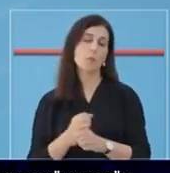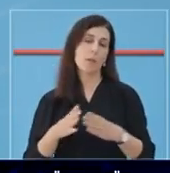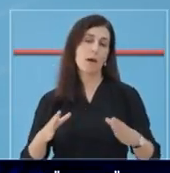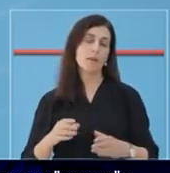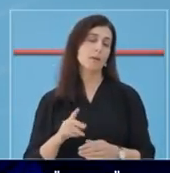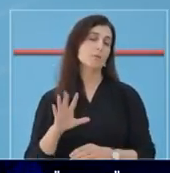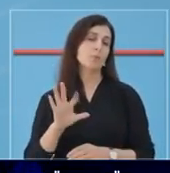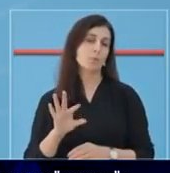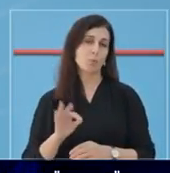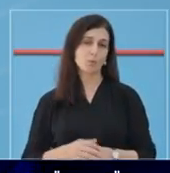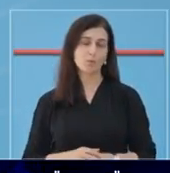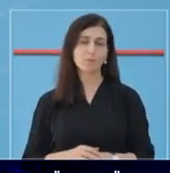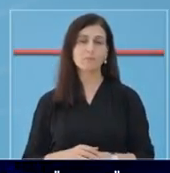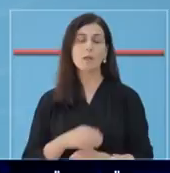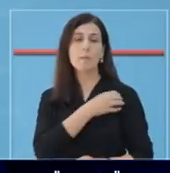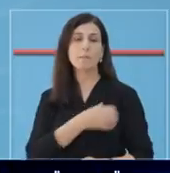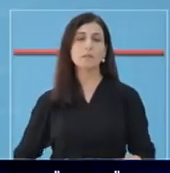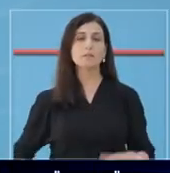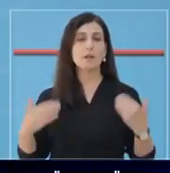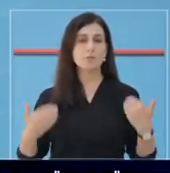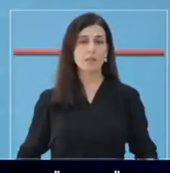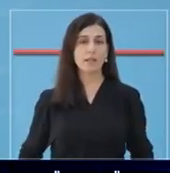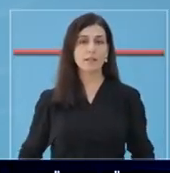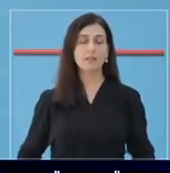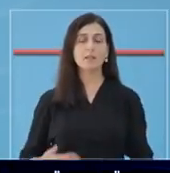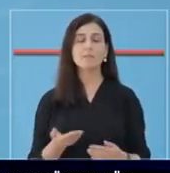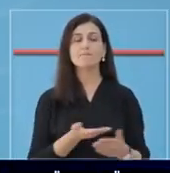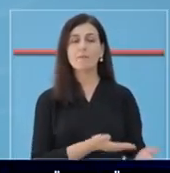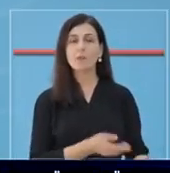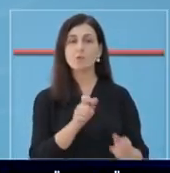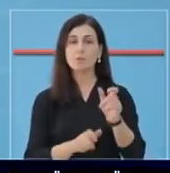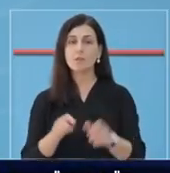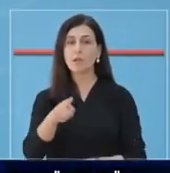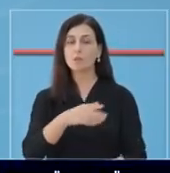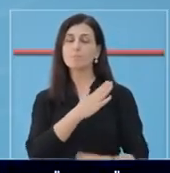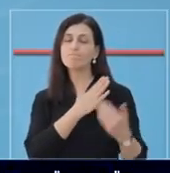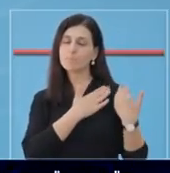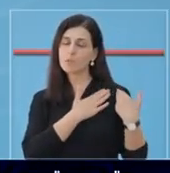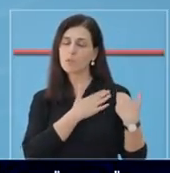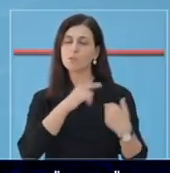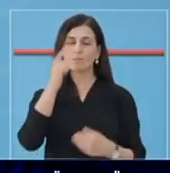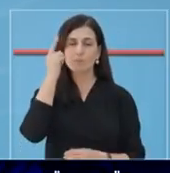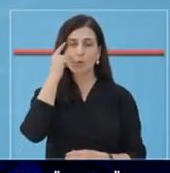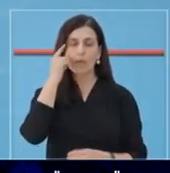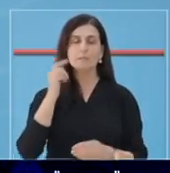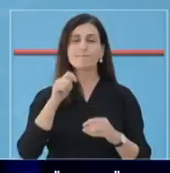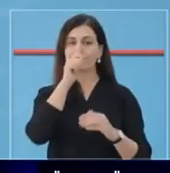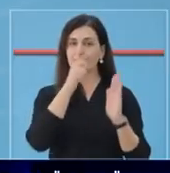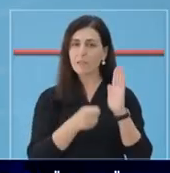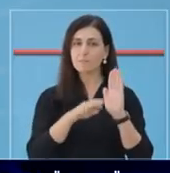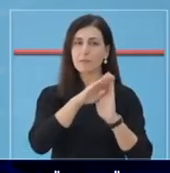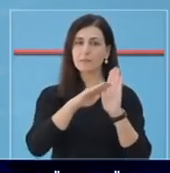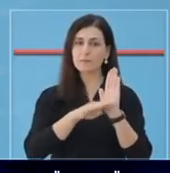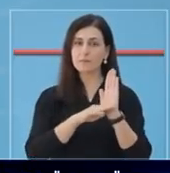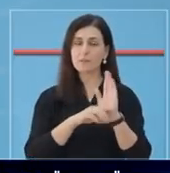e Shëndetsis dhe Embrojtje Sociale, fëton qytetarë të tregojnë të kujdeshëm dhe të përgjejshëm të respektojnë masat e distancimit fizik dhe